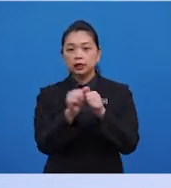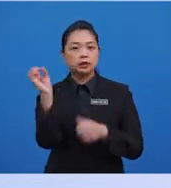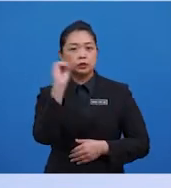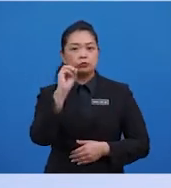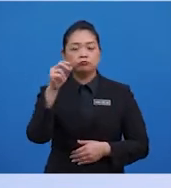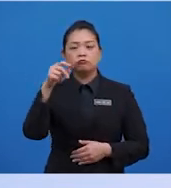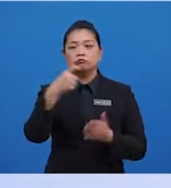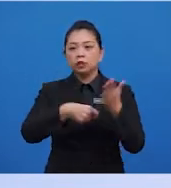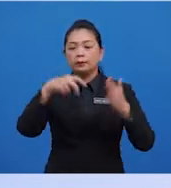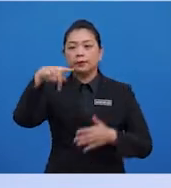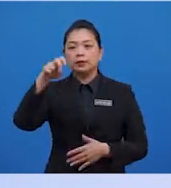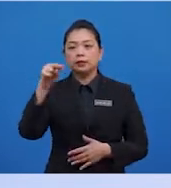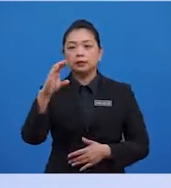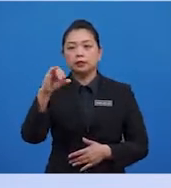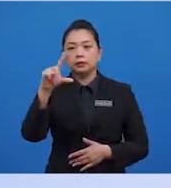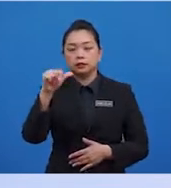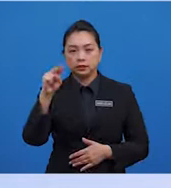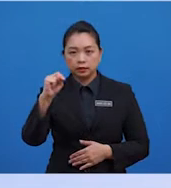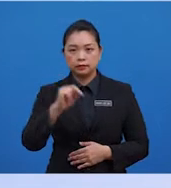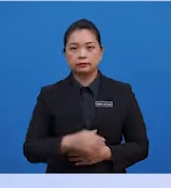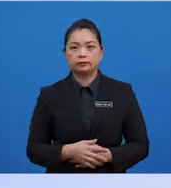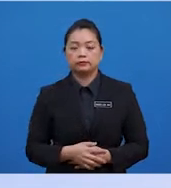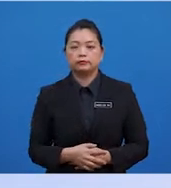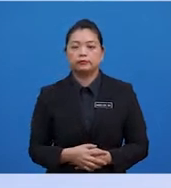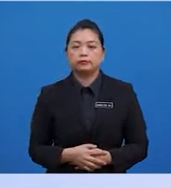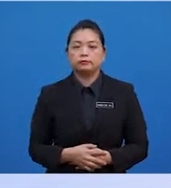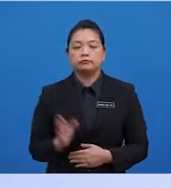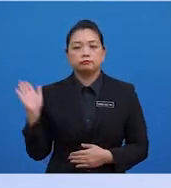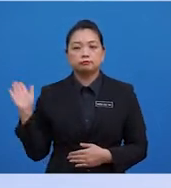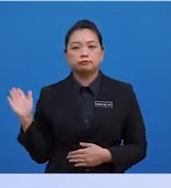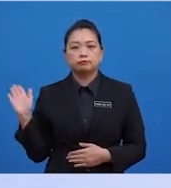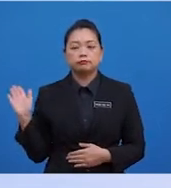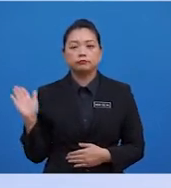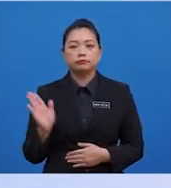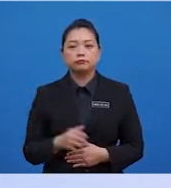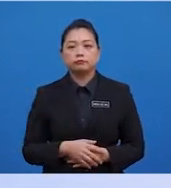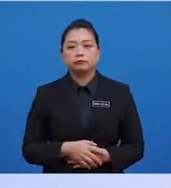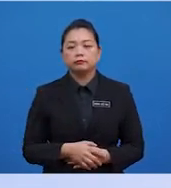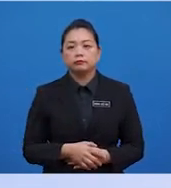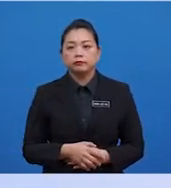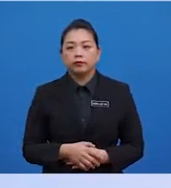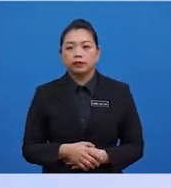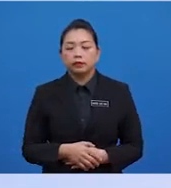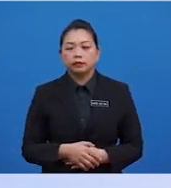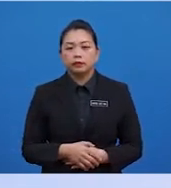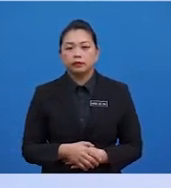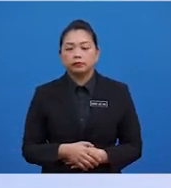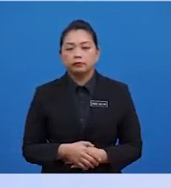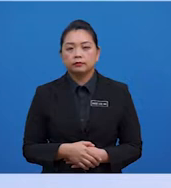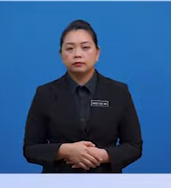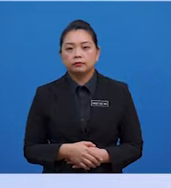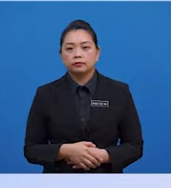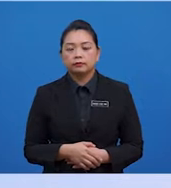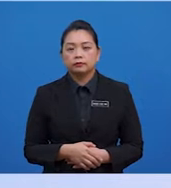cerapan yang berada di tengah-tengah data ialah 170. Maka median sama dengan